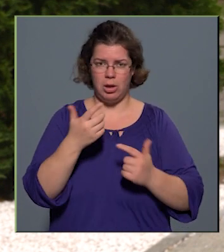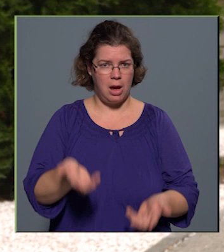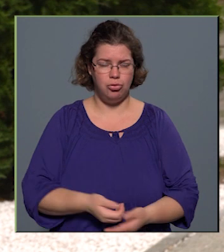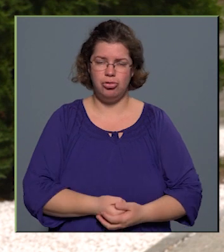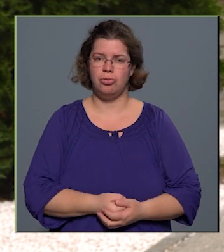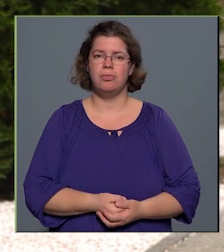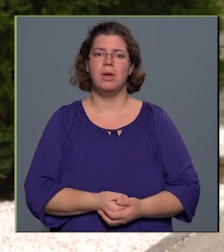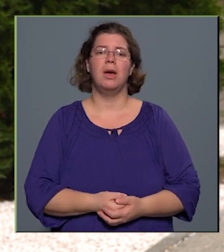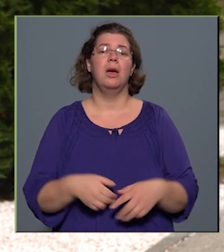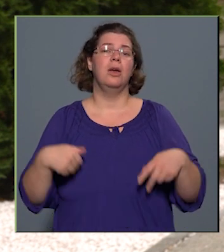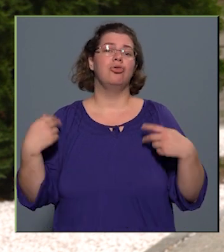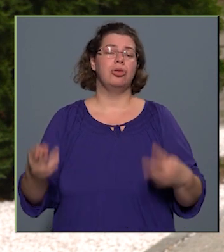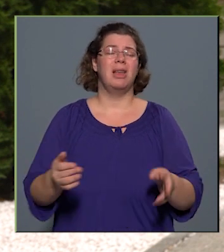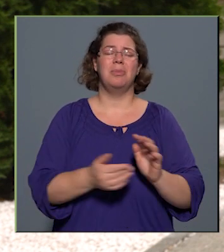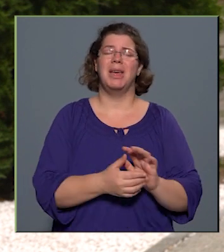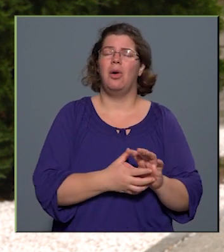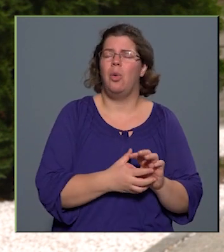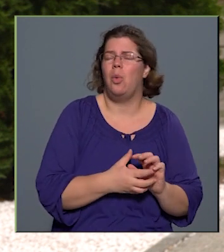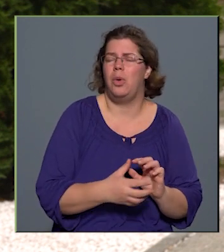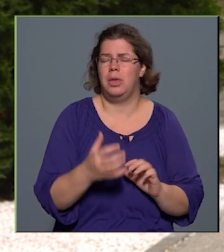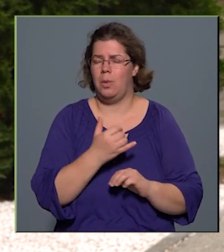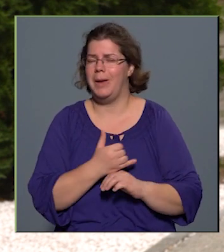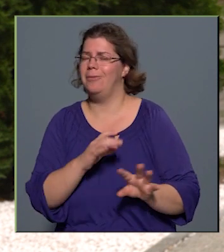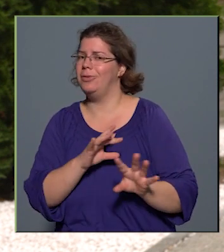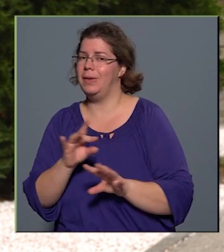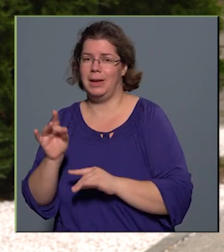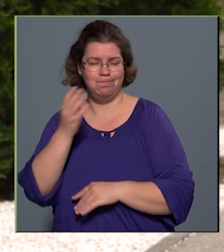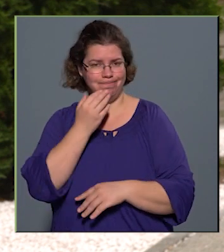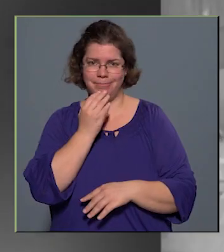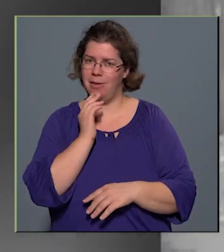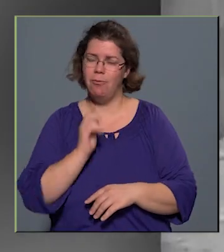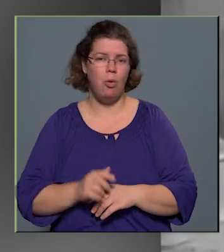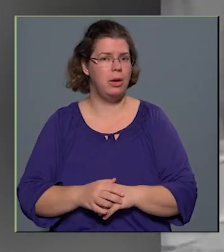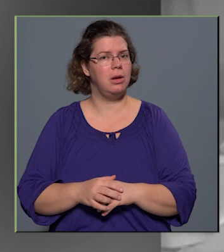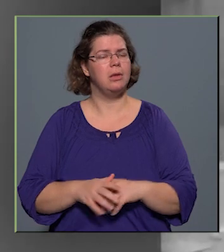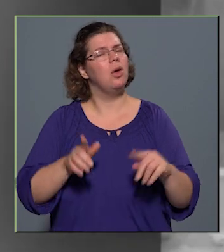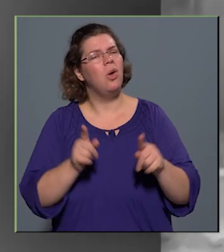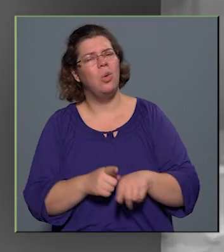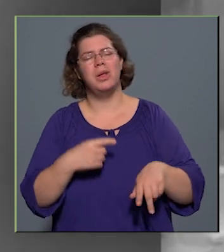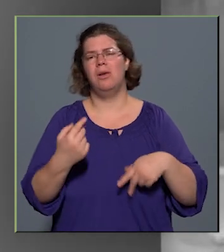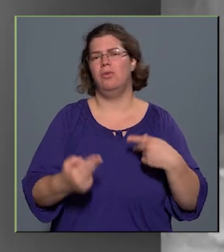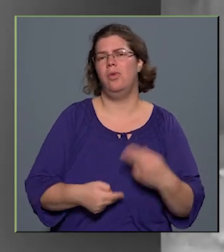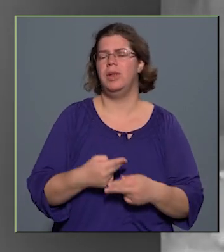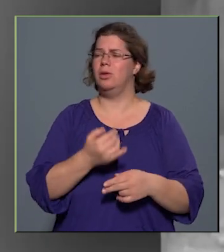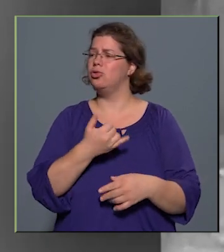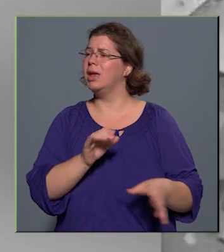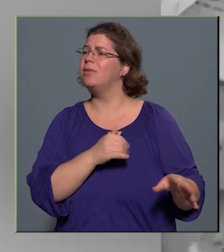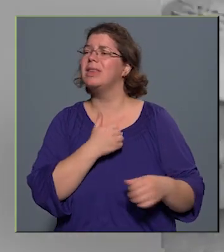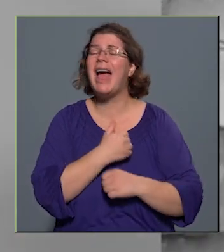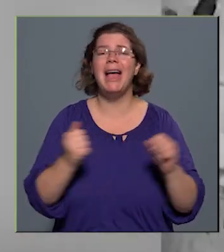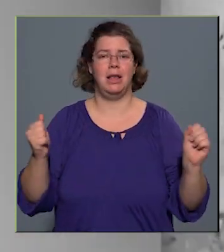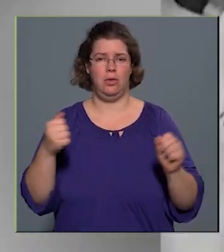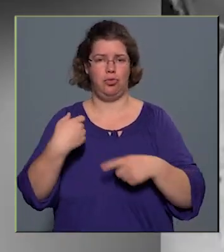És utána még hosszú évtizedekig nem volt az. Olyan folytonos, évszázados hagyomány,